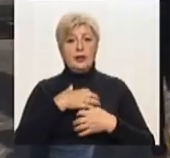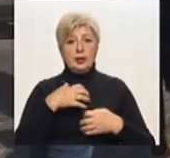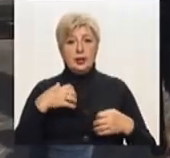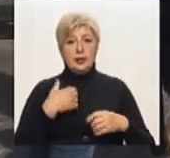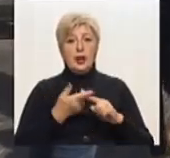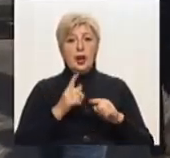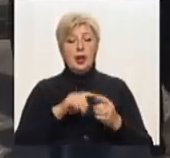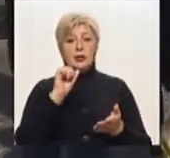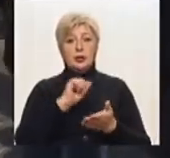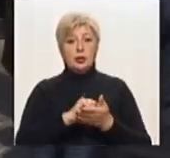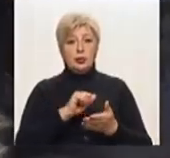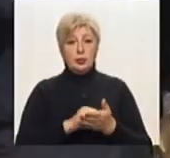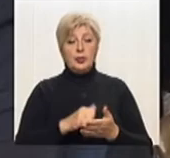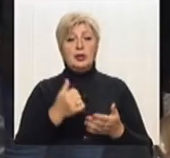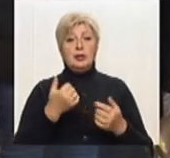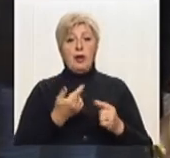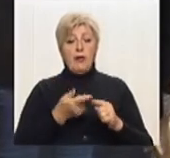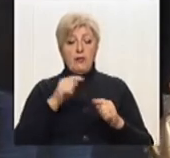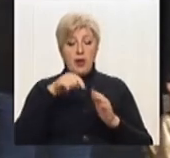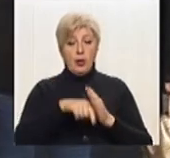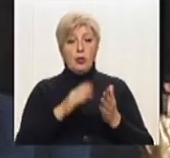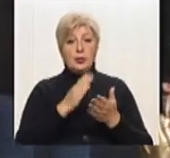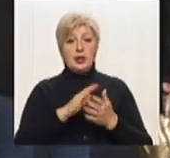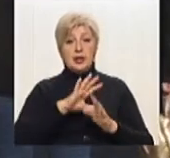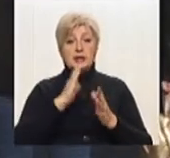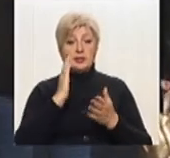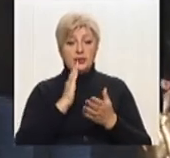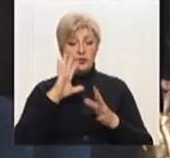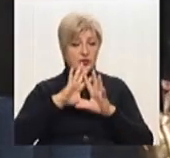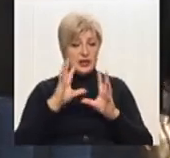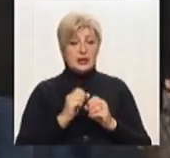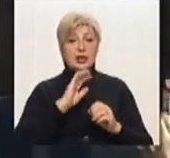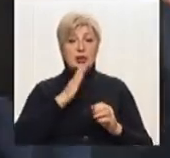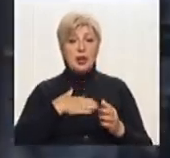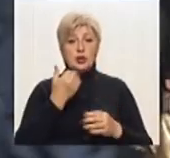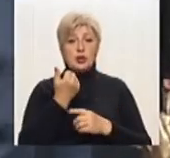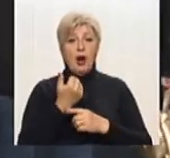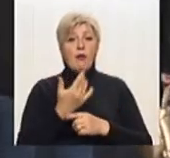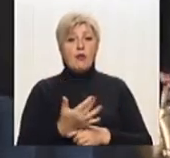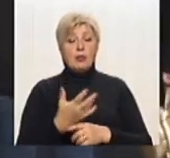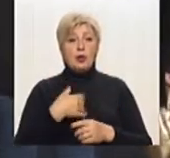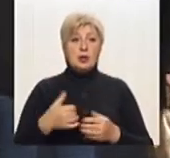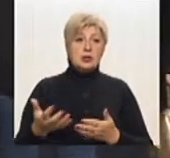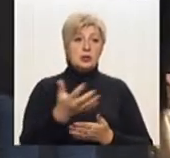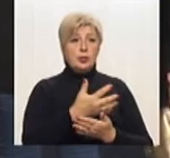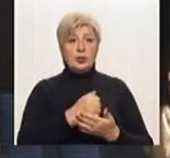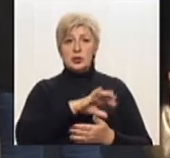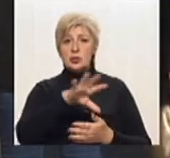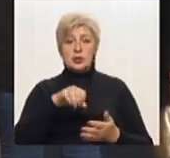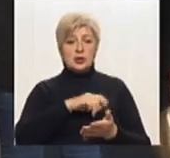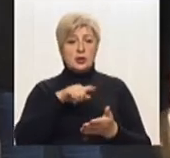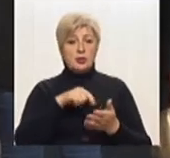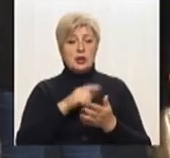в якому є всі наші вимоги. Ми зберемо його зі всіх міст України та направимо його